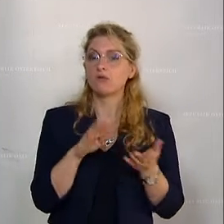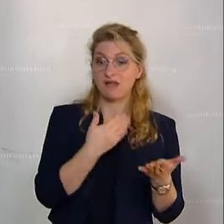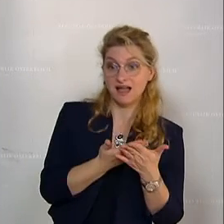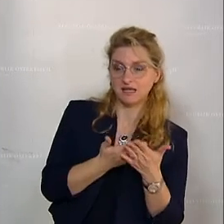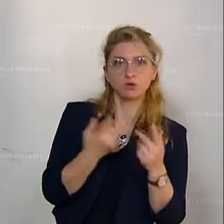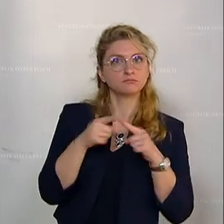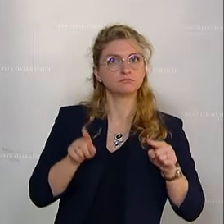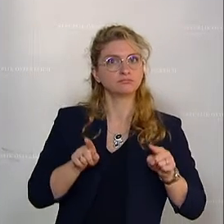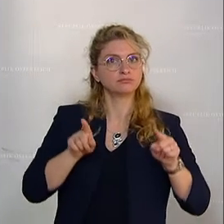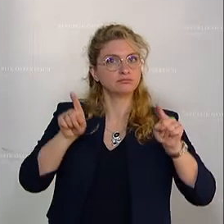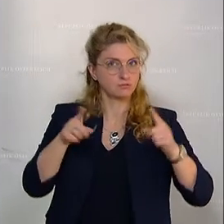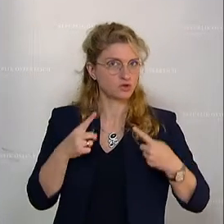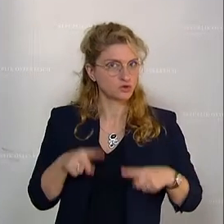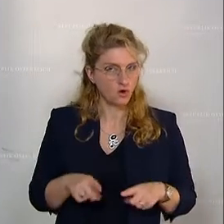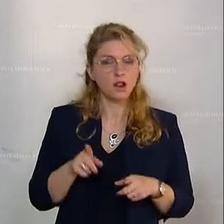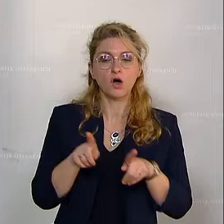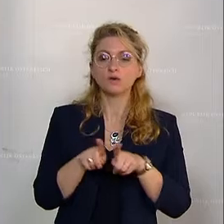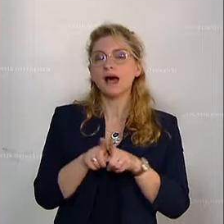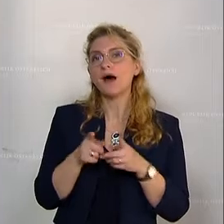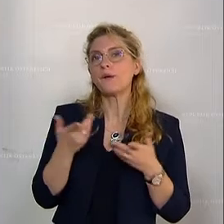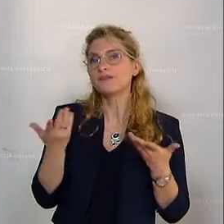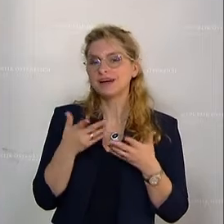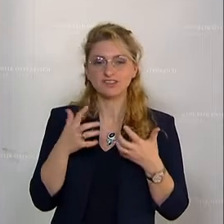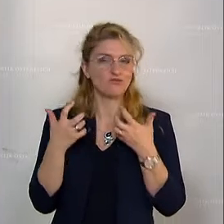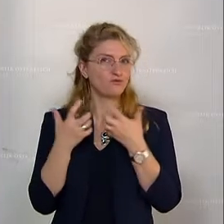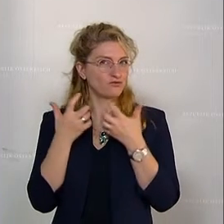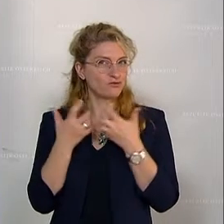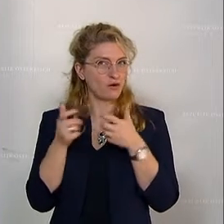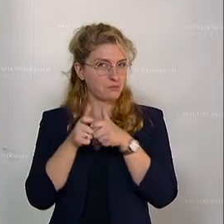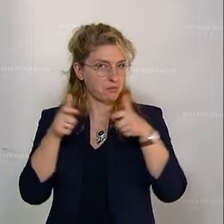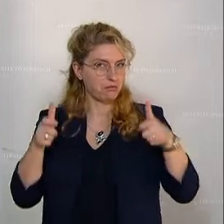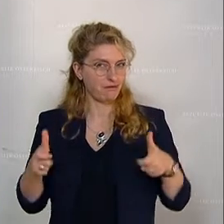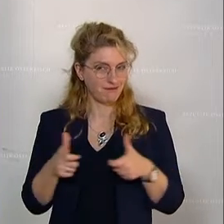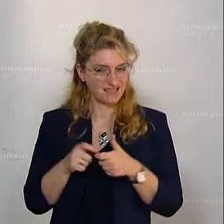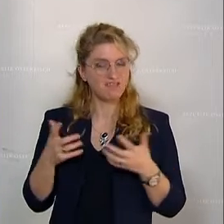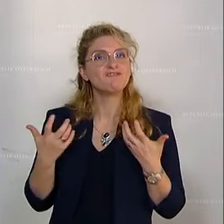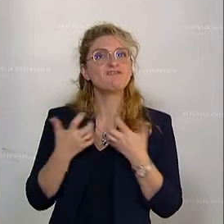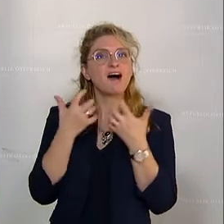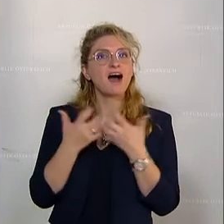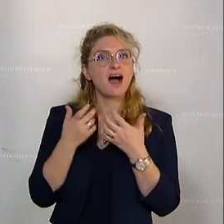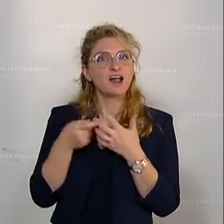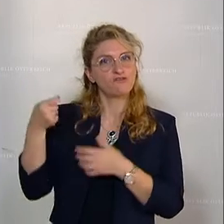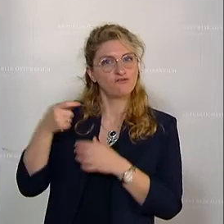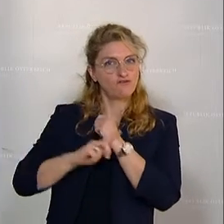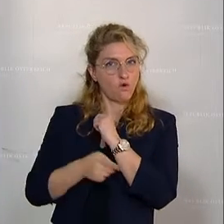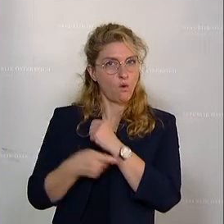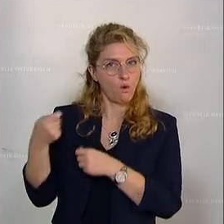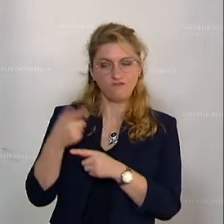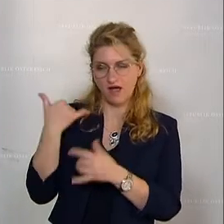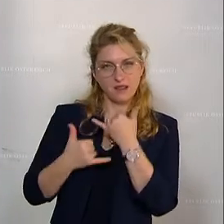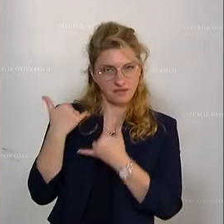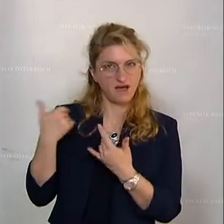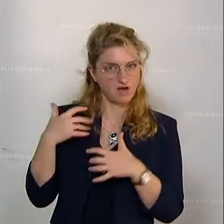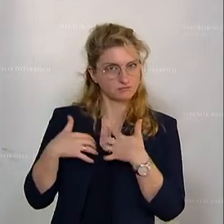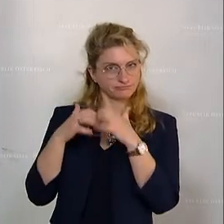wachsen und letztendlich, auch geschuldet dem Forstpaket, dem Waldfonds, den wir voriges Jahr ins Leben gerufen haben,